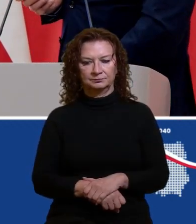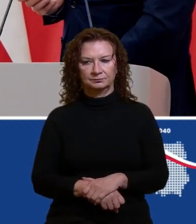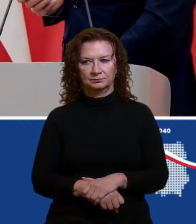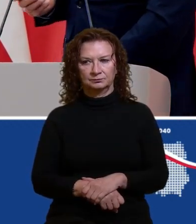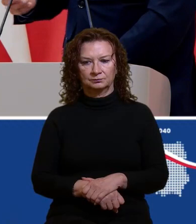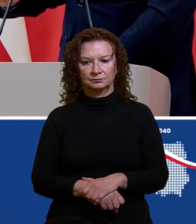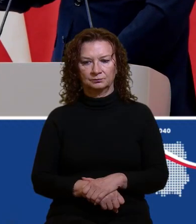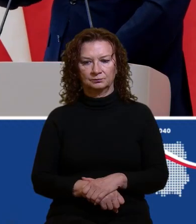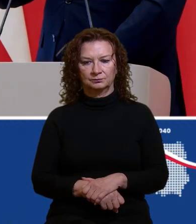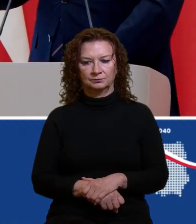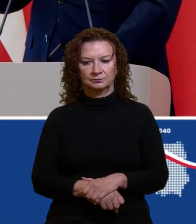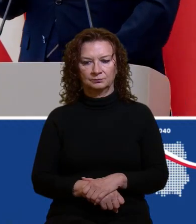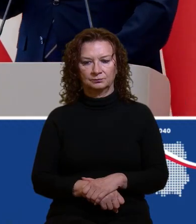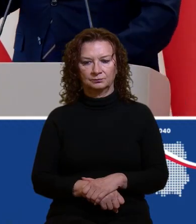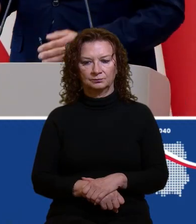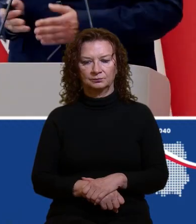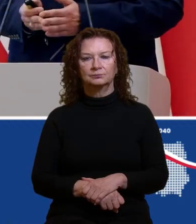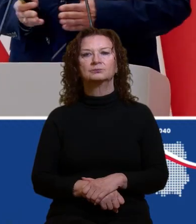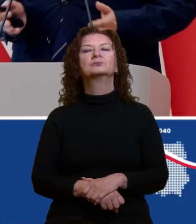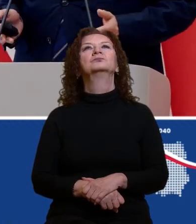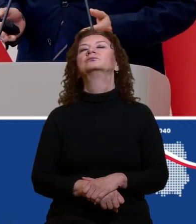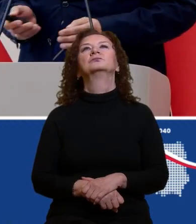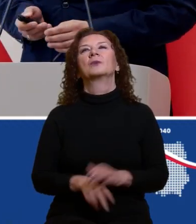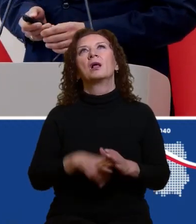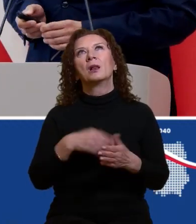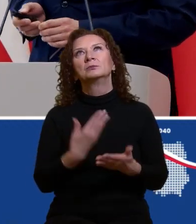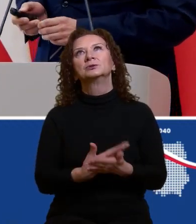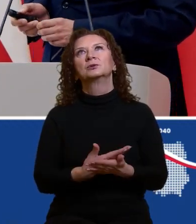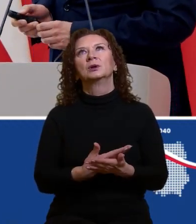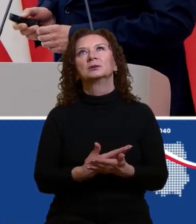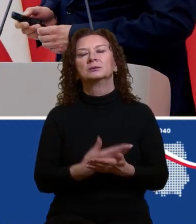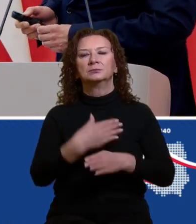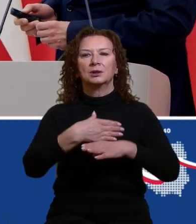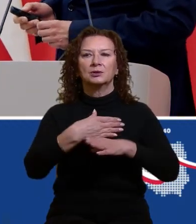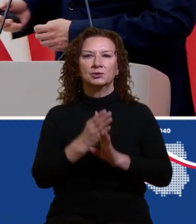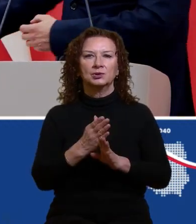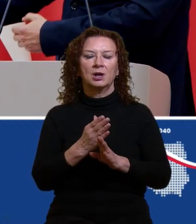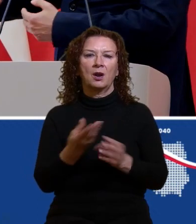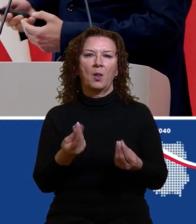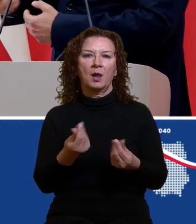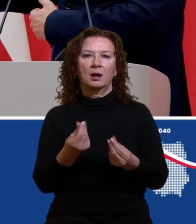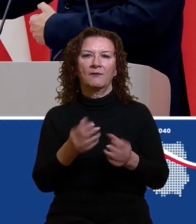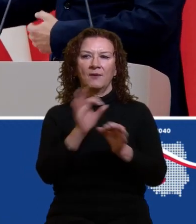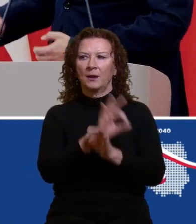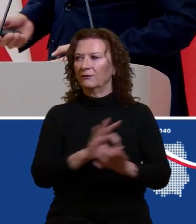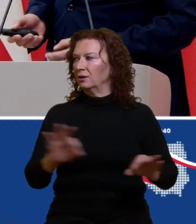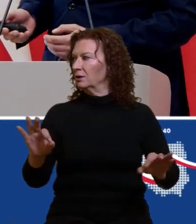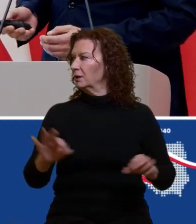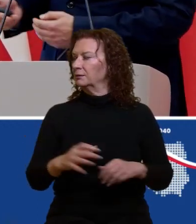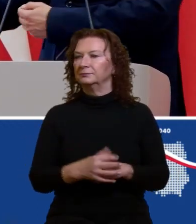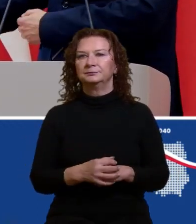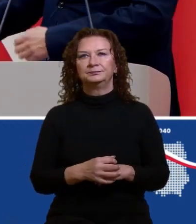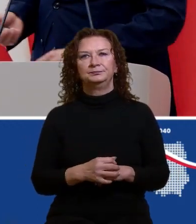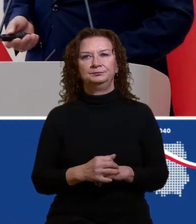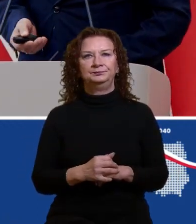właśnie na przykład dzielonej kwoty wolnej, czyli tej kwoty wolnej dzielonej na